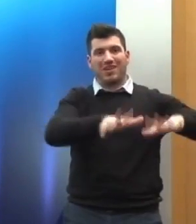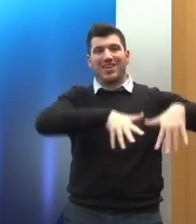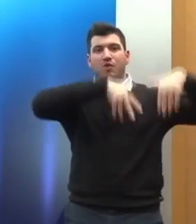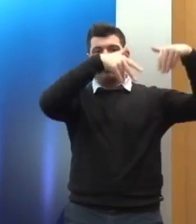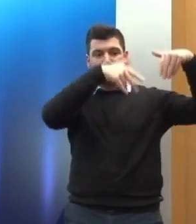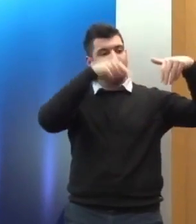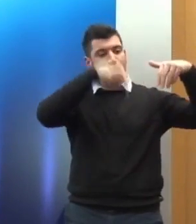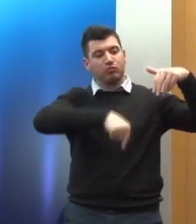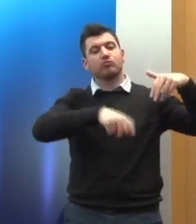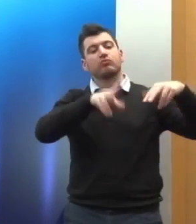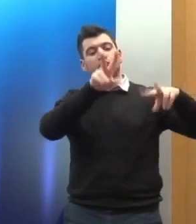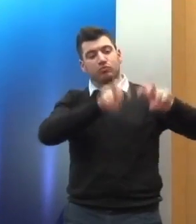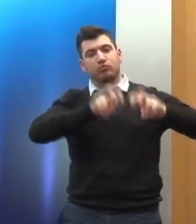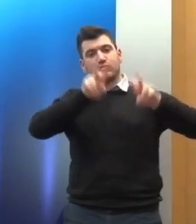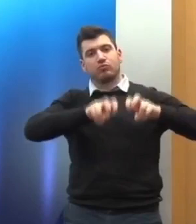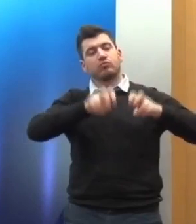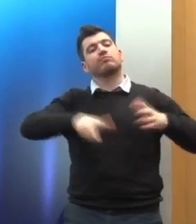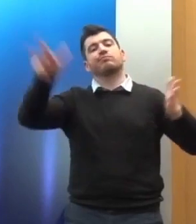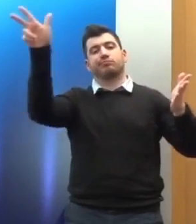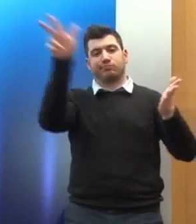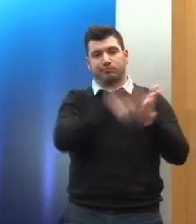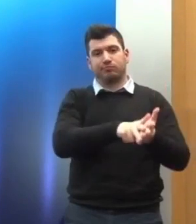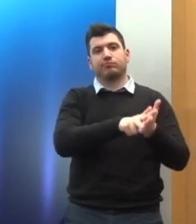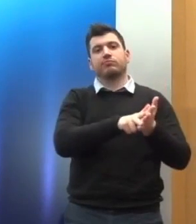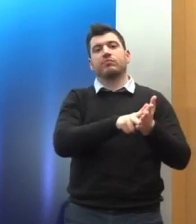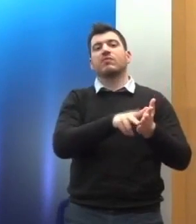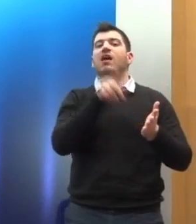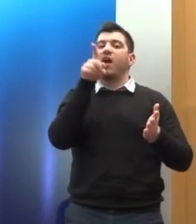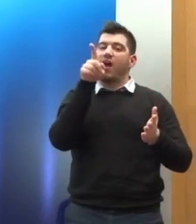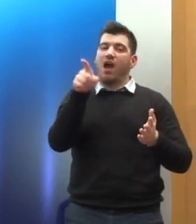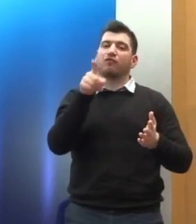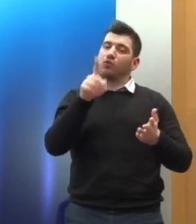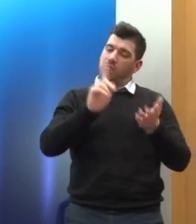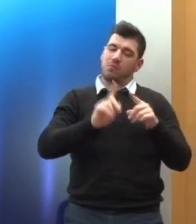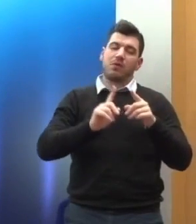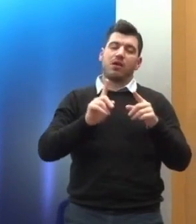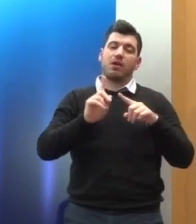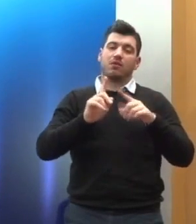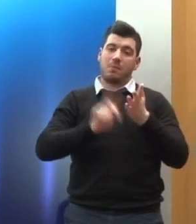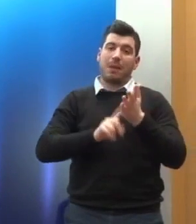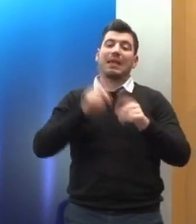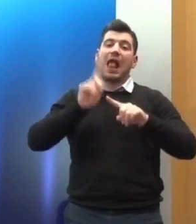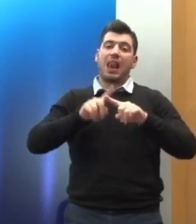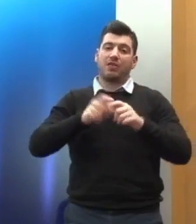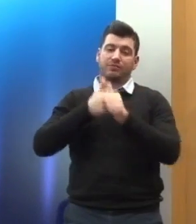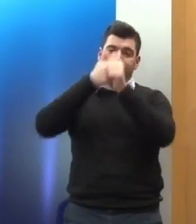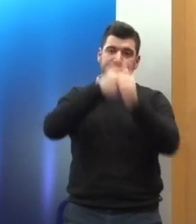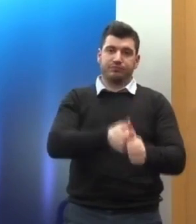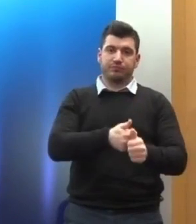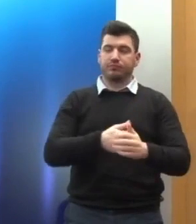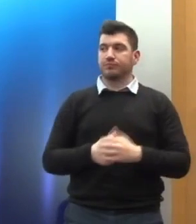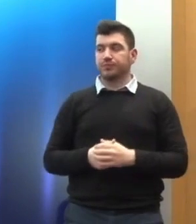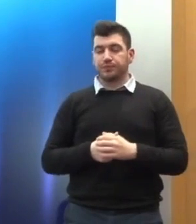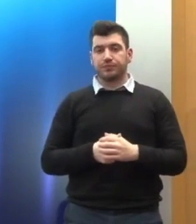μεγάλη πλειοψηφία και θεωρώ ότι είναι ένας από τους δρόμους που θα πρέπει να ακολουθήσουμε. Για να ολοκληρώσω δεν υπάρχουν